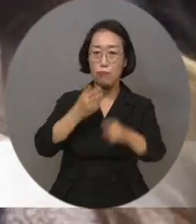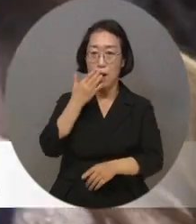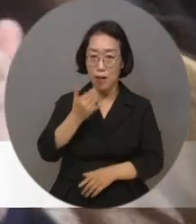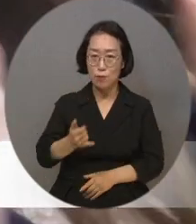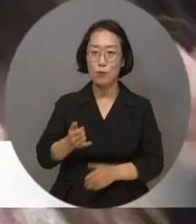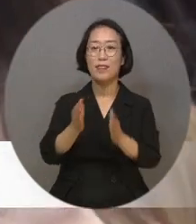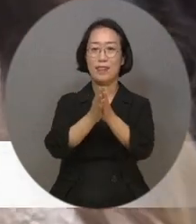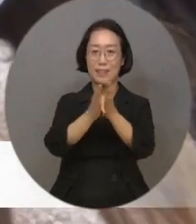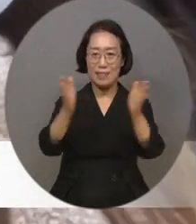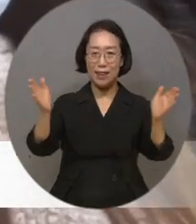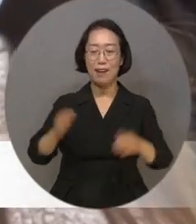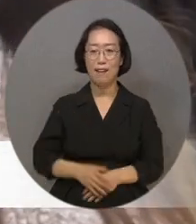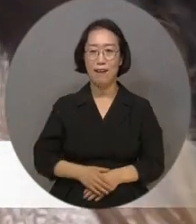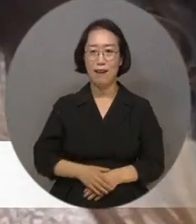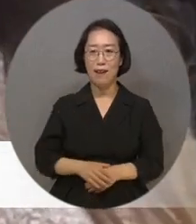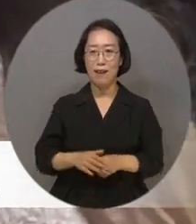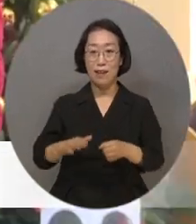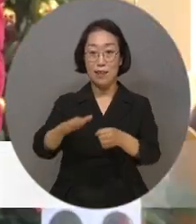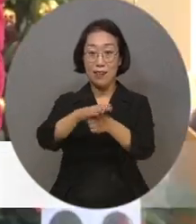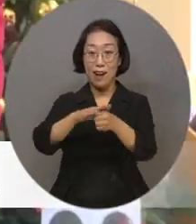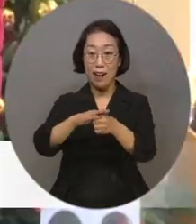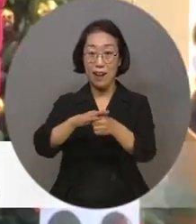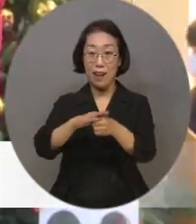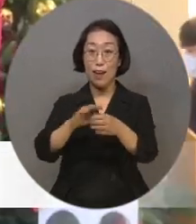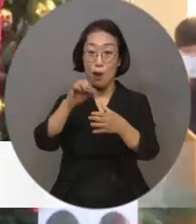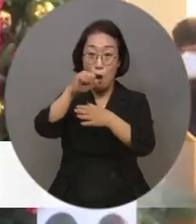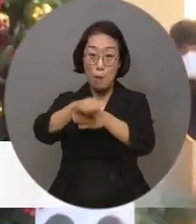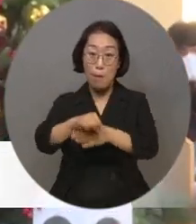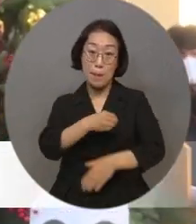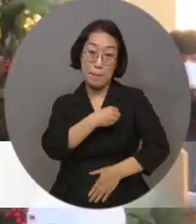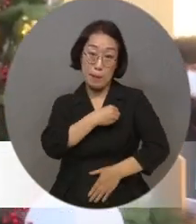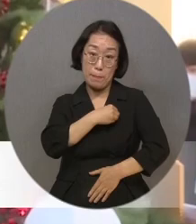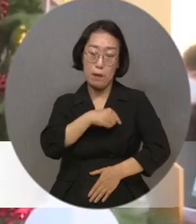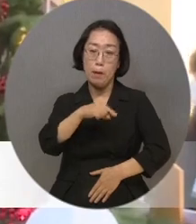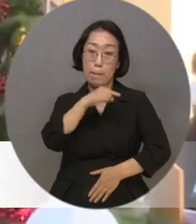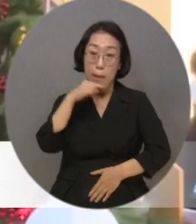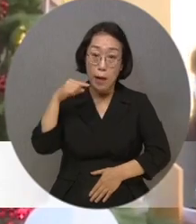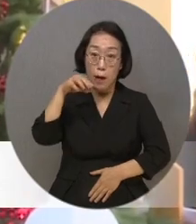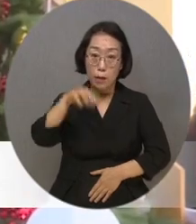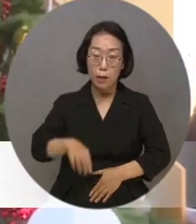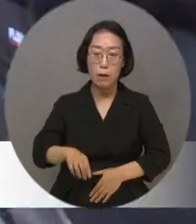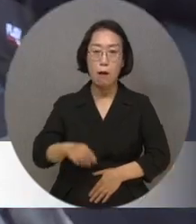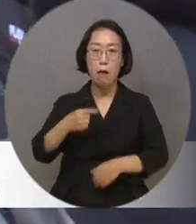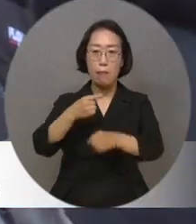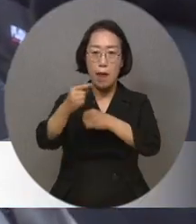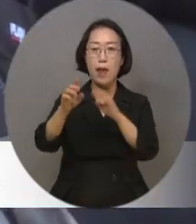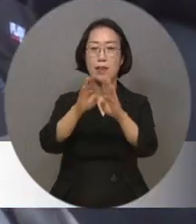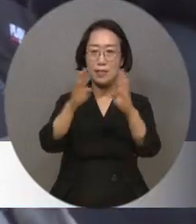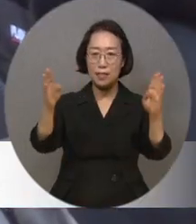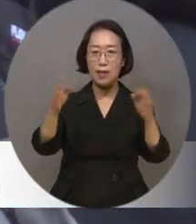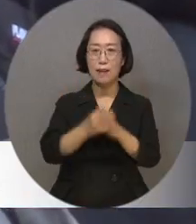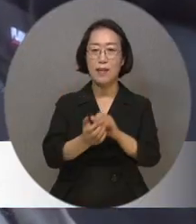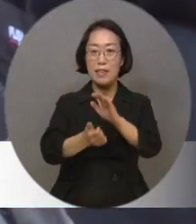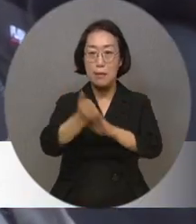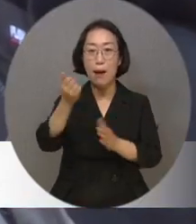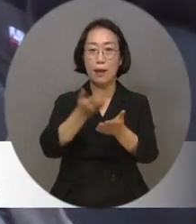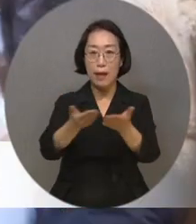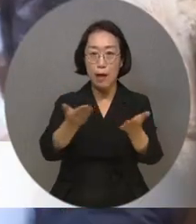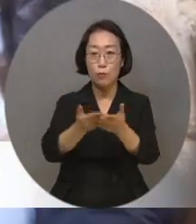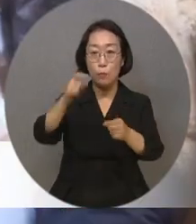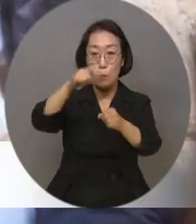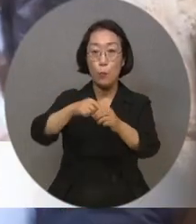열렸습니다. 사랑의 열매는 나눔을 통해 희망찬 내년을 열어간다는 뜻이 담긴 희망 나눔 캠페인의 의미에